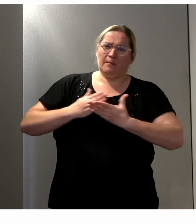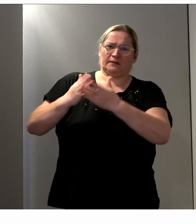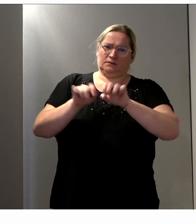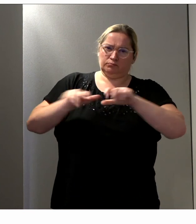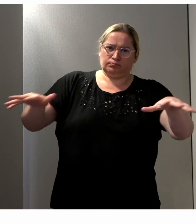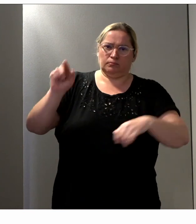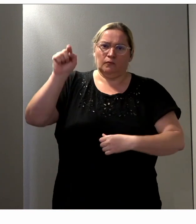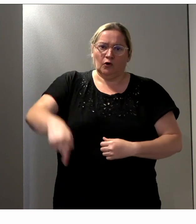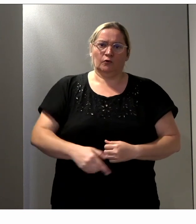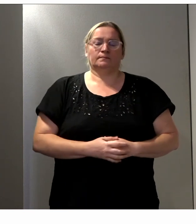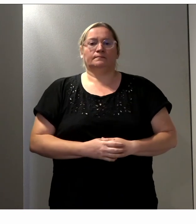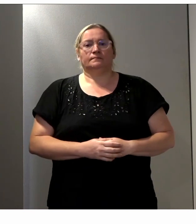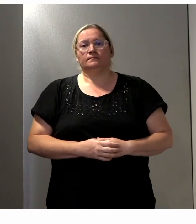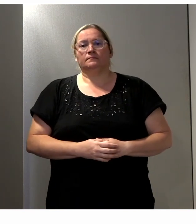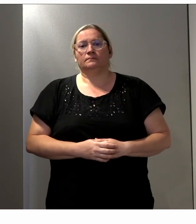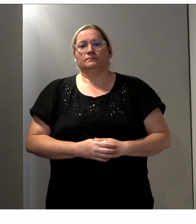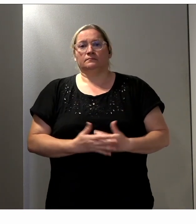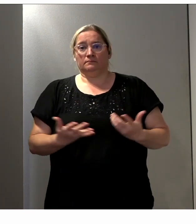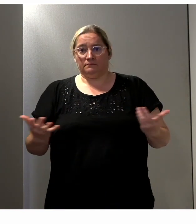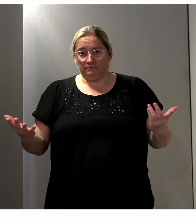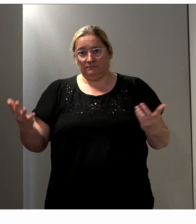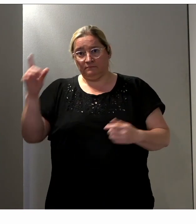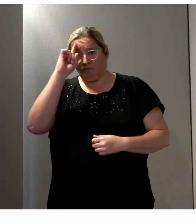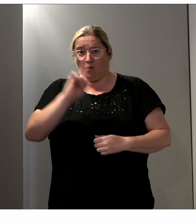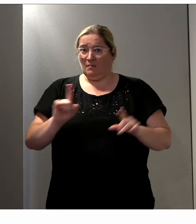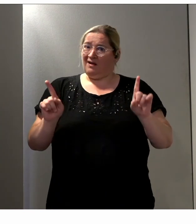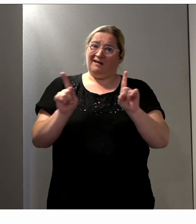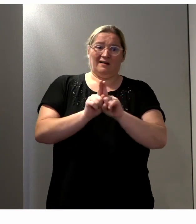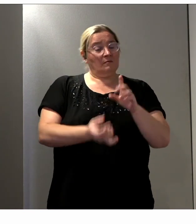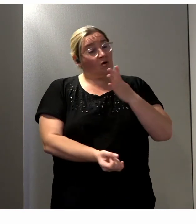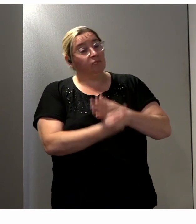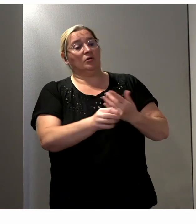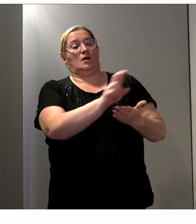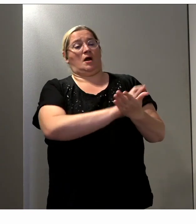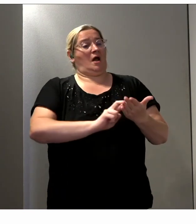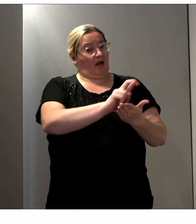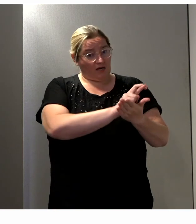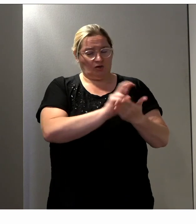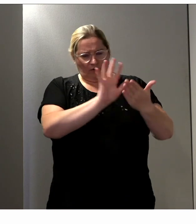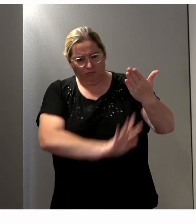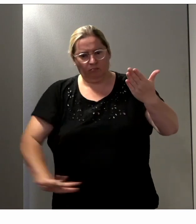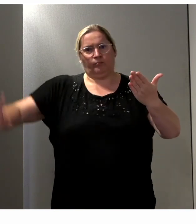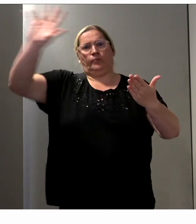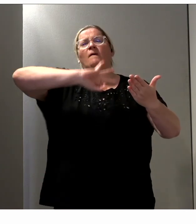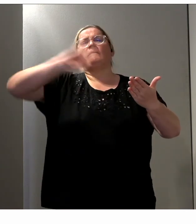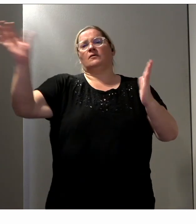commune à l'ensemble du territoire. Et donc l'objectif, et la seconde